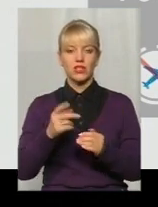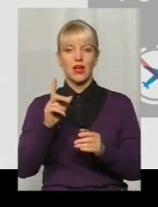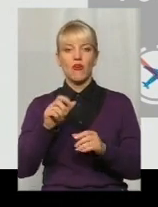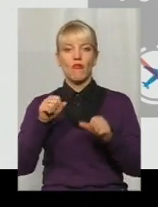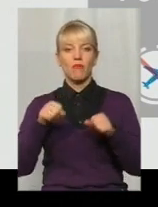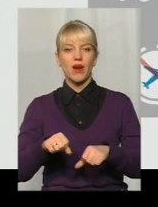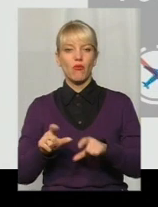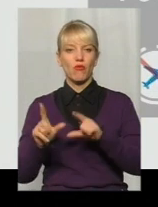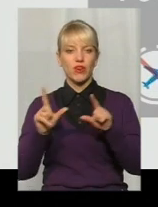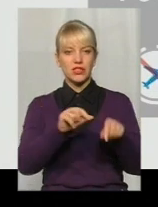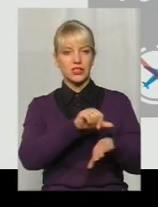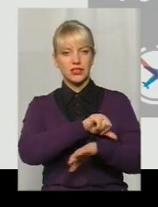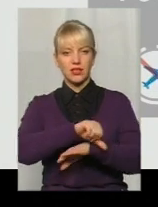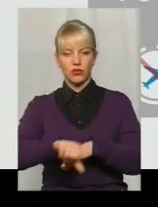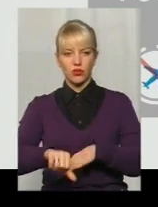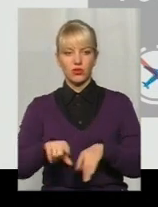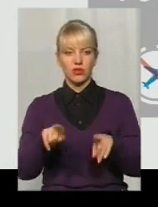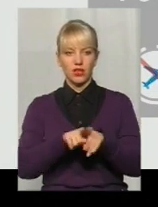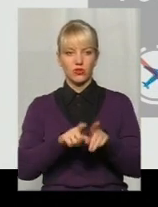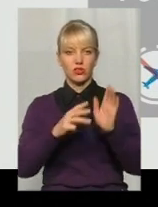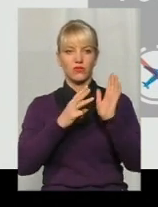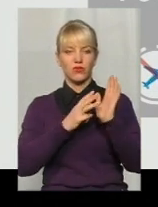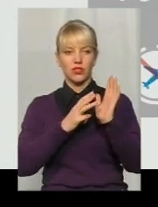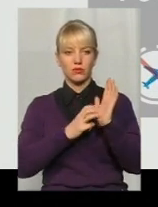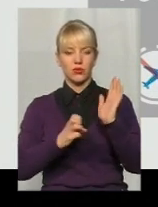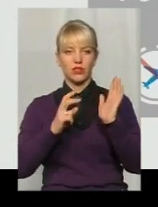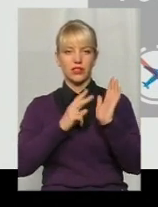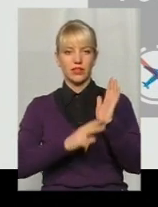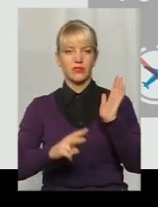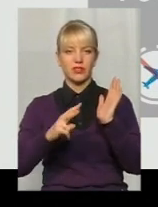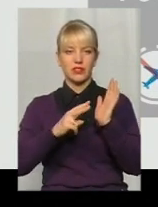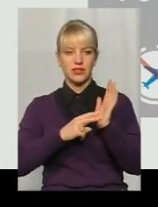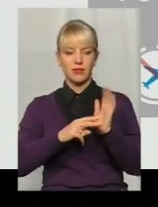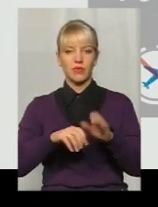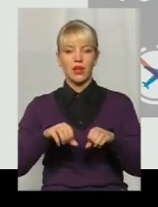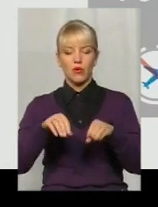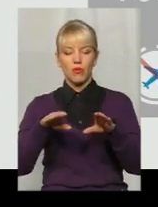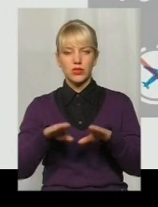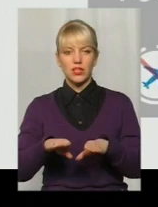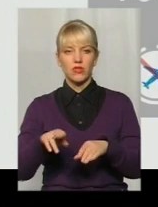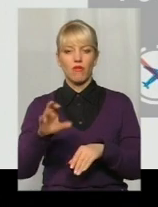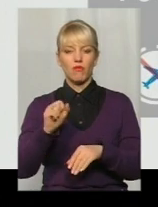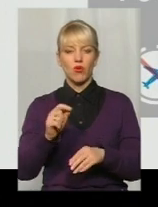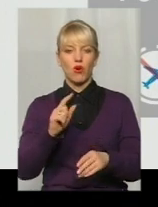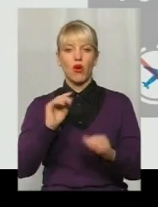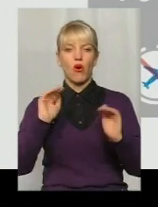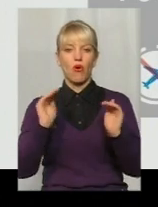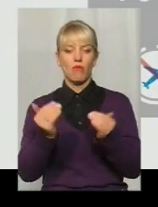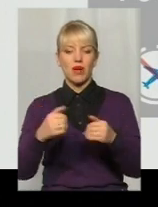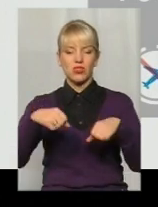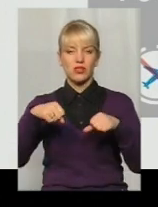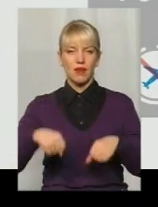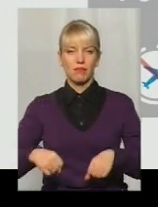Також було винесено 877 постанов про обмеження боржника у праві керувати транспортними